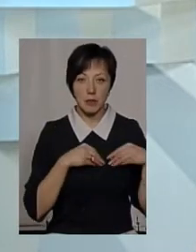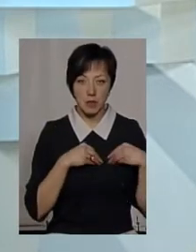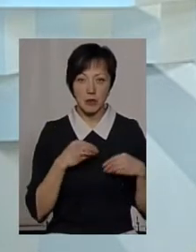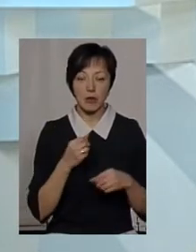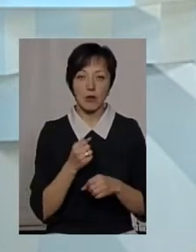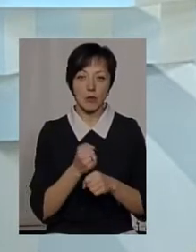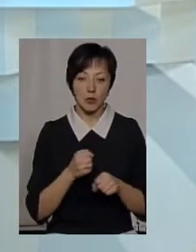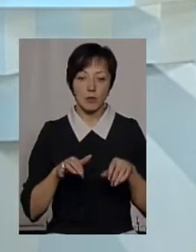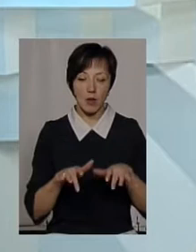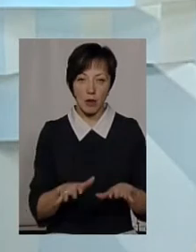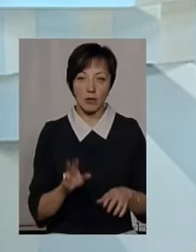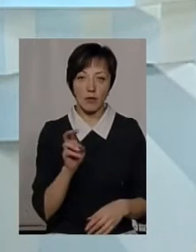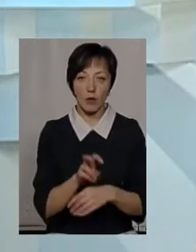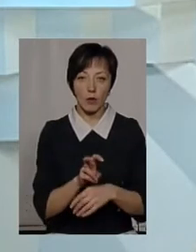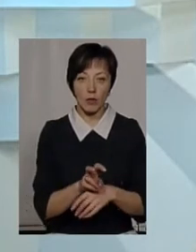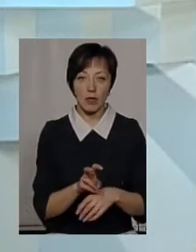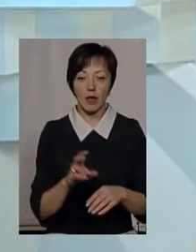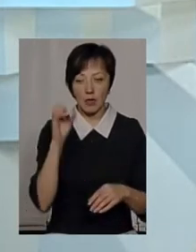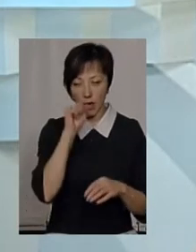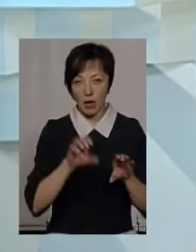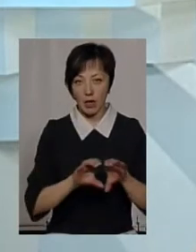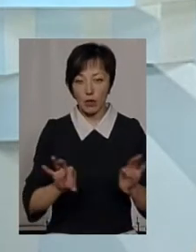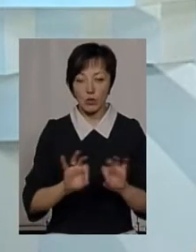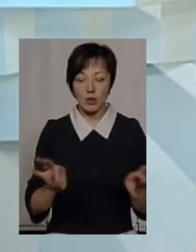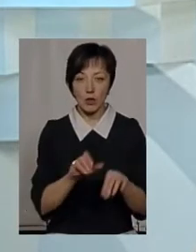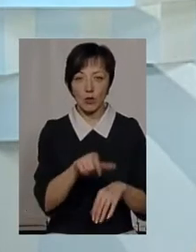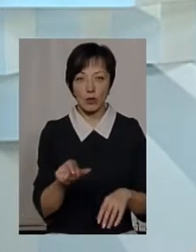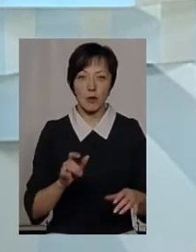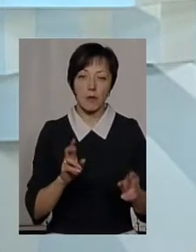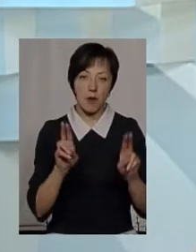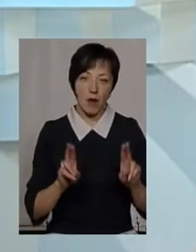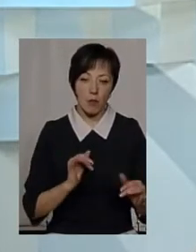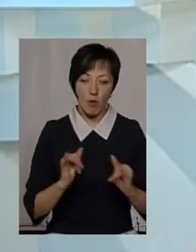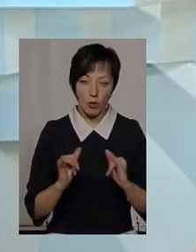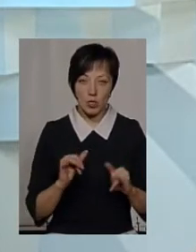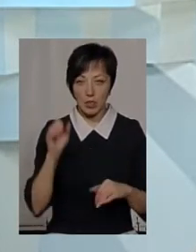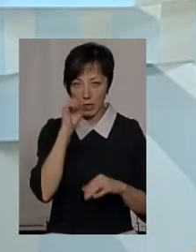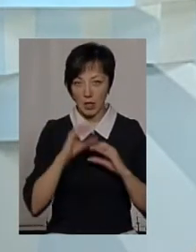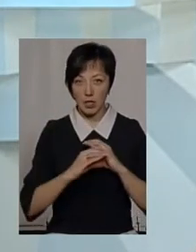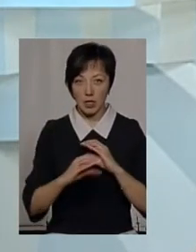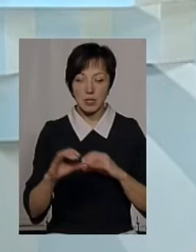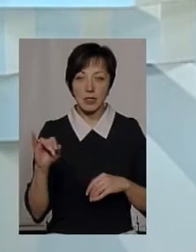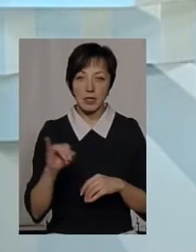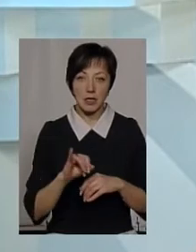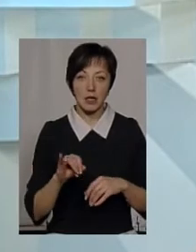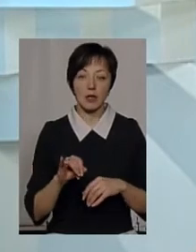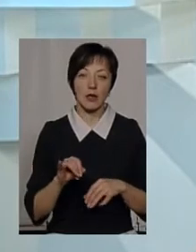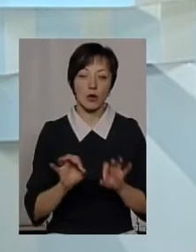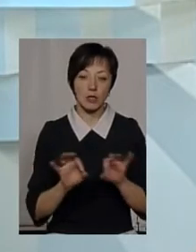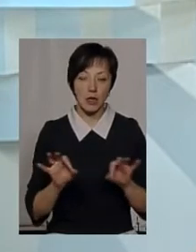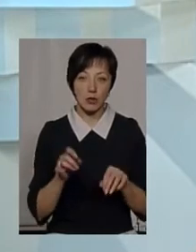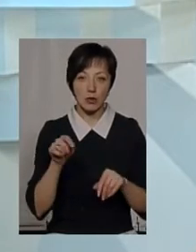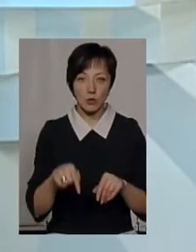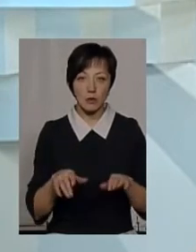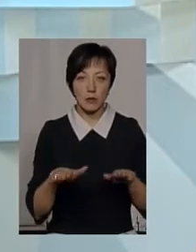працювали дані заходи, ми виходили на кригу, розказували людям і правила поводження на кризі, і також ми розказували, доводили їм те, що